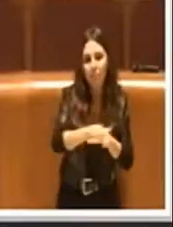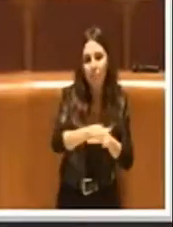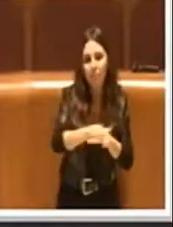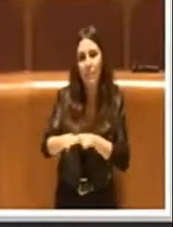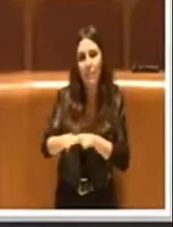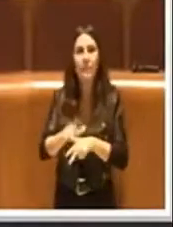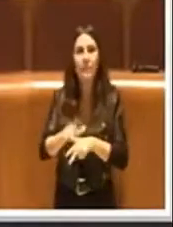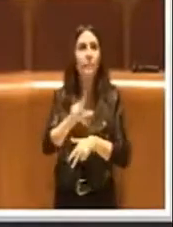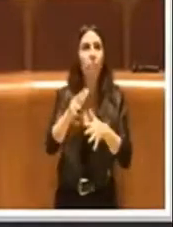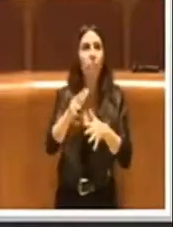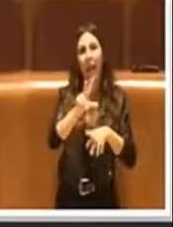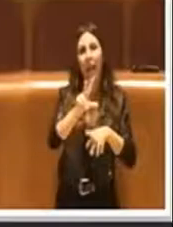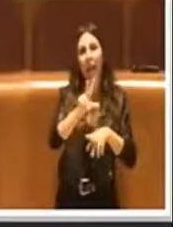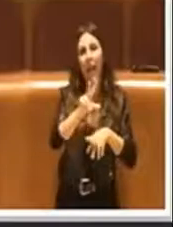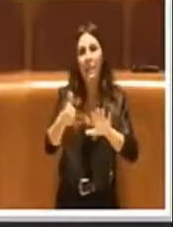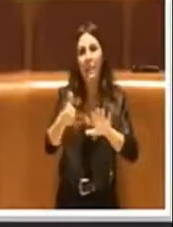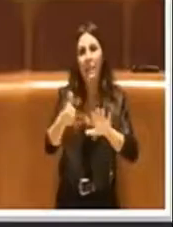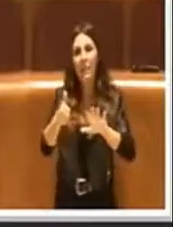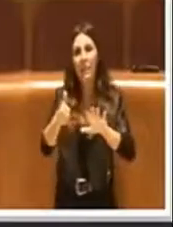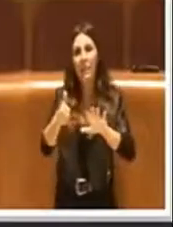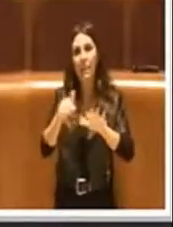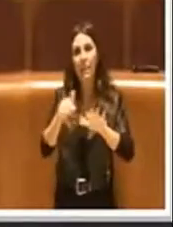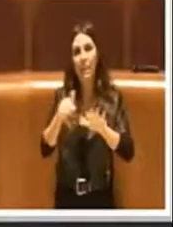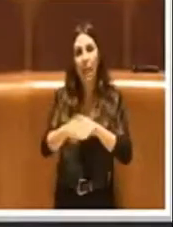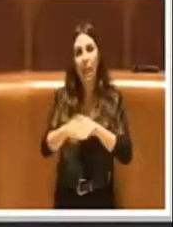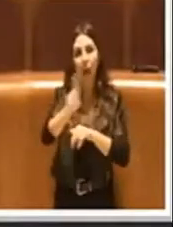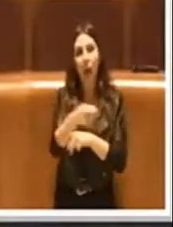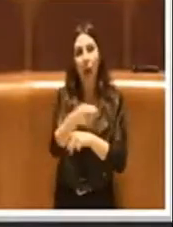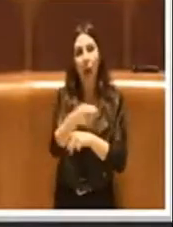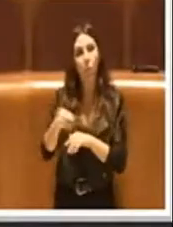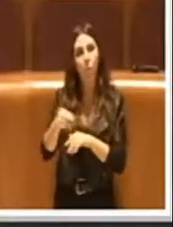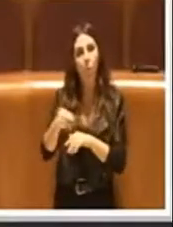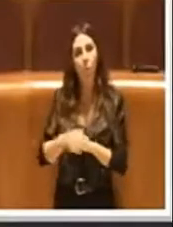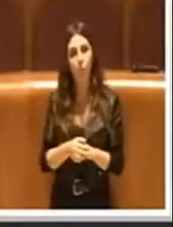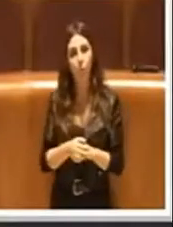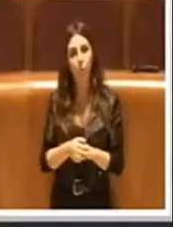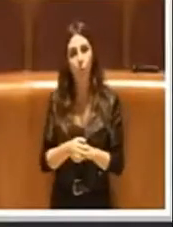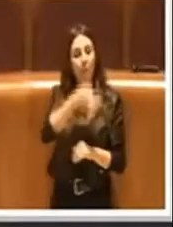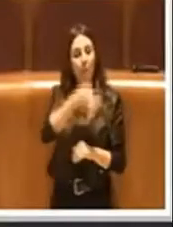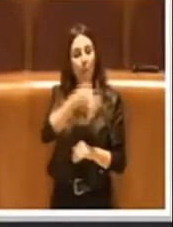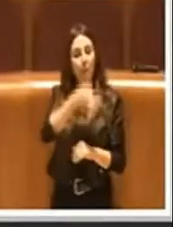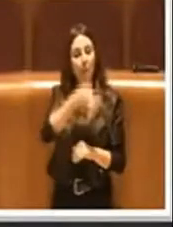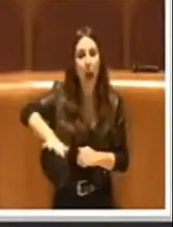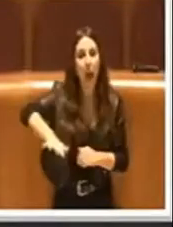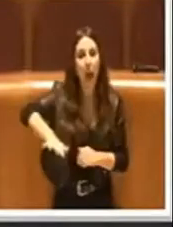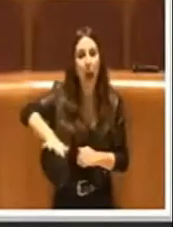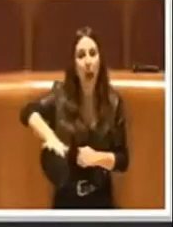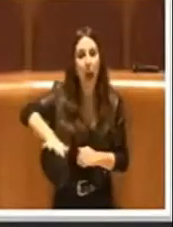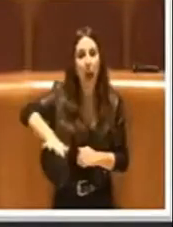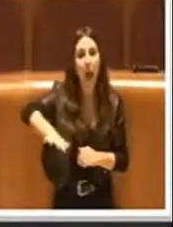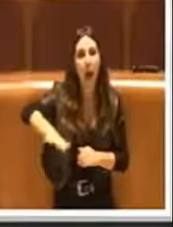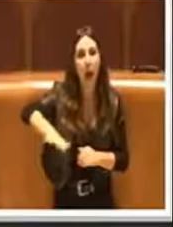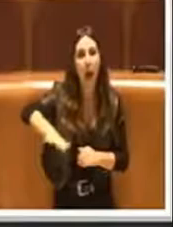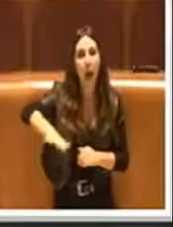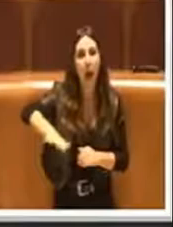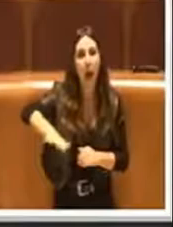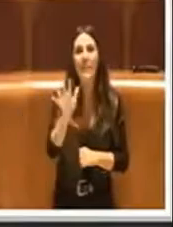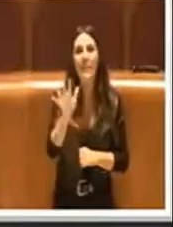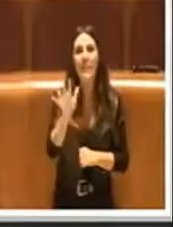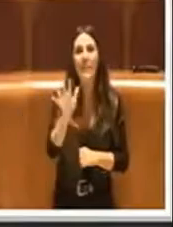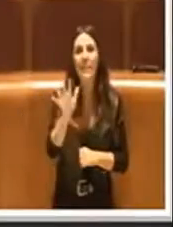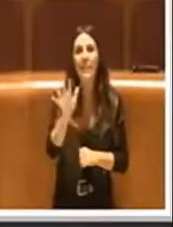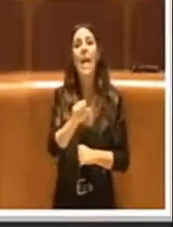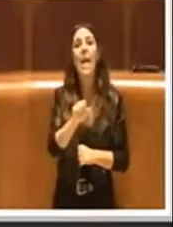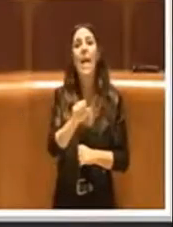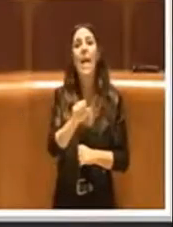mila ai 60 mila euro, sono stati illuminati parti come quelli di Salvatore Allende dal